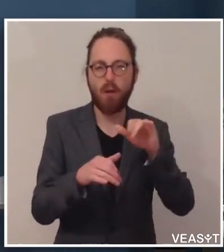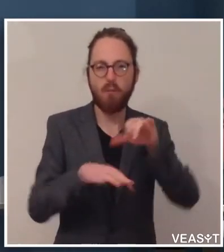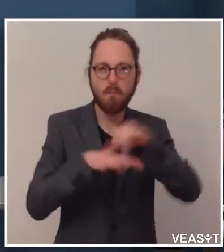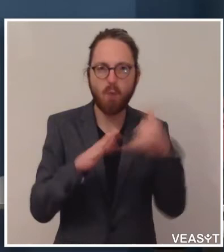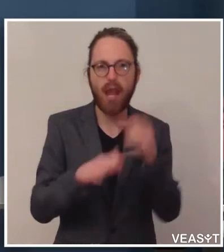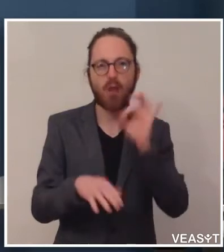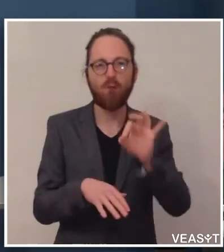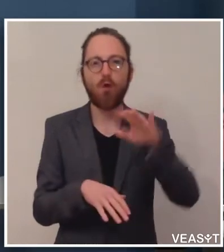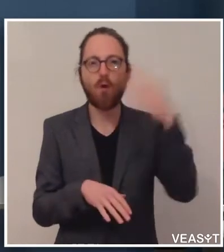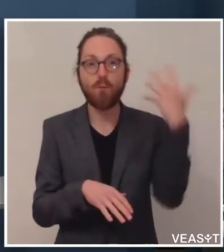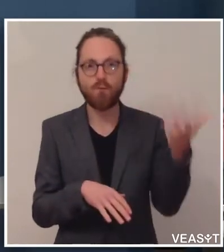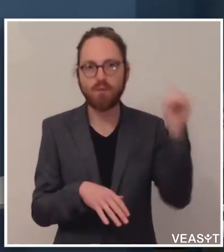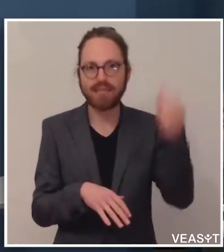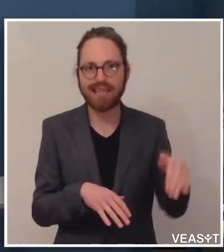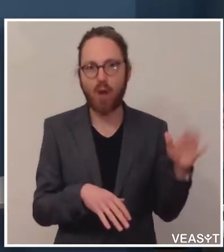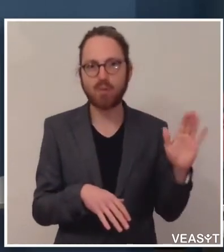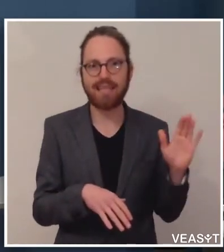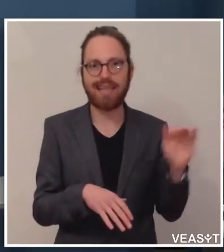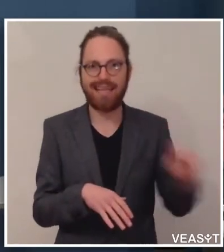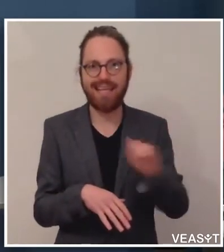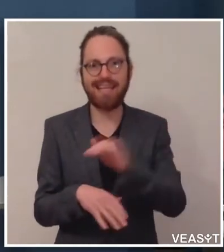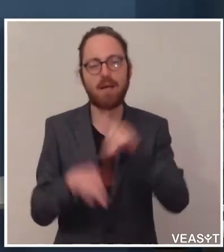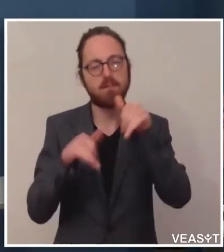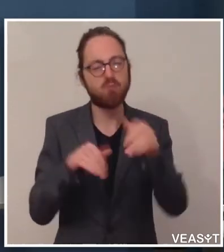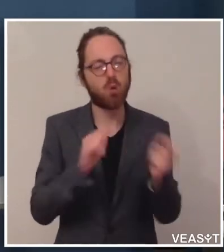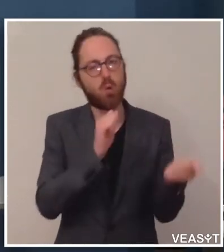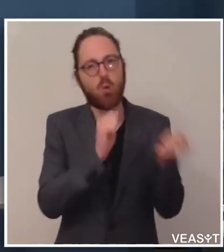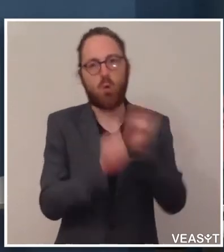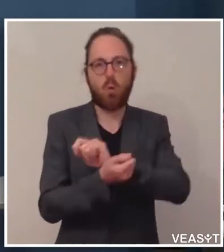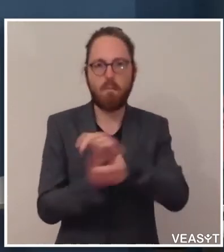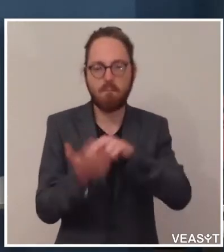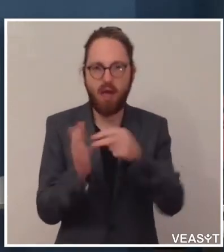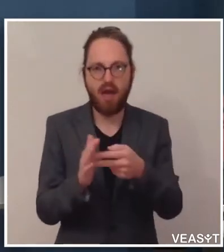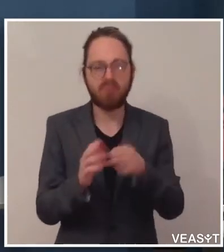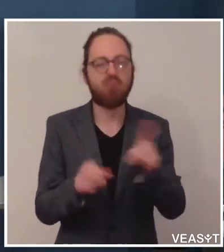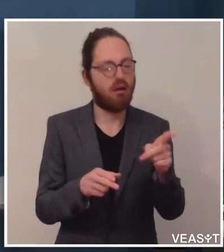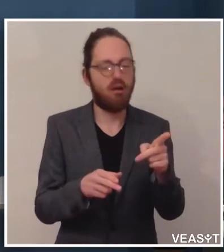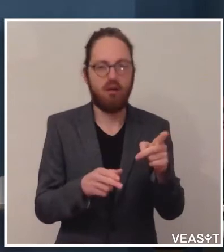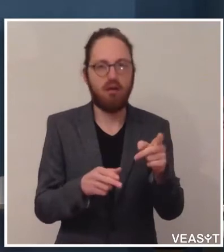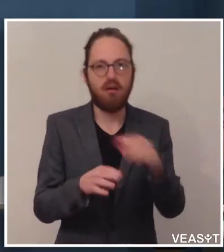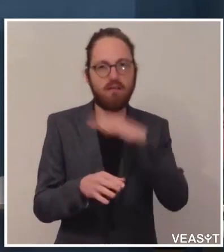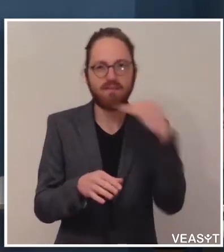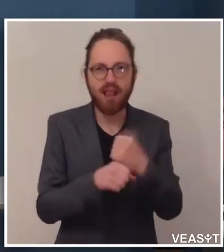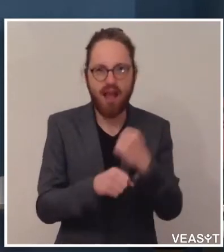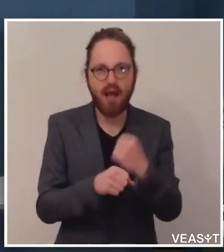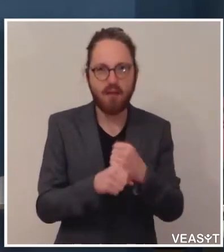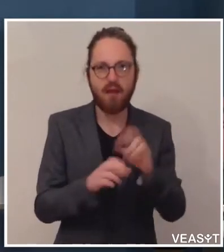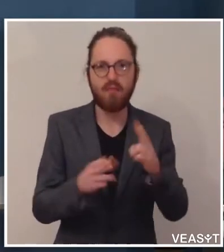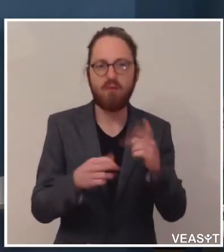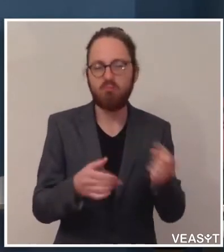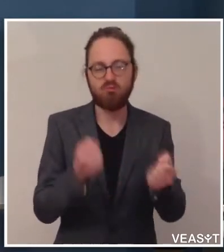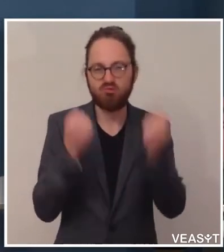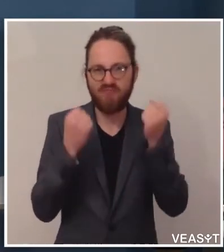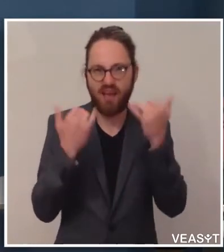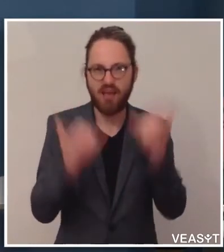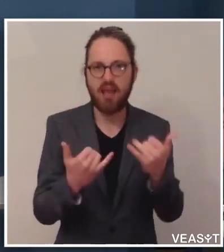Kriterien umzuplanen. Das ist ein Riesenaufwand. Sie können sich vorstellen, wie schwierig das dann ist, wenn wir jetzt, wie